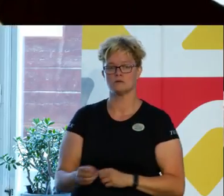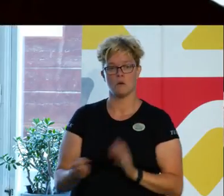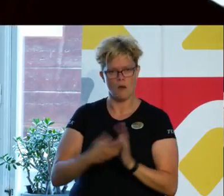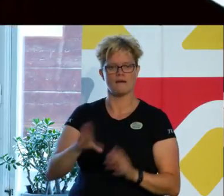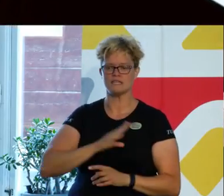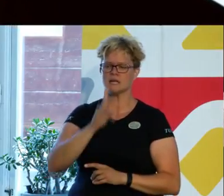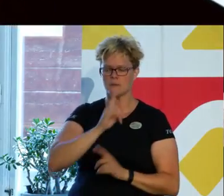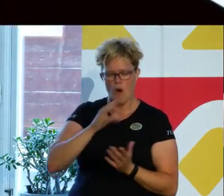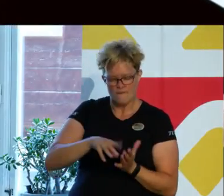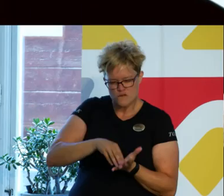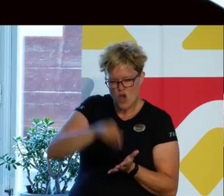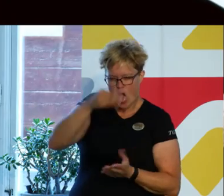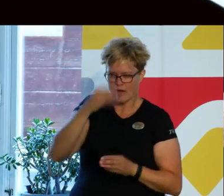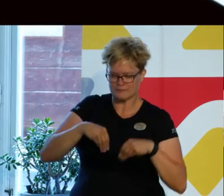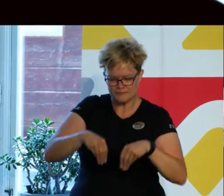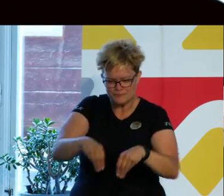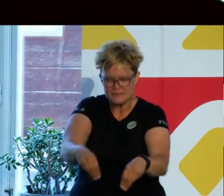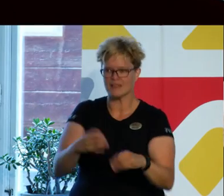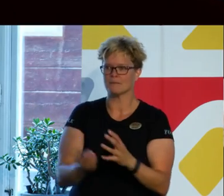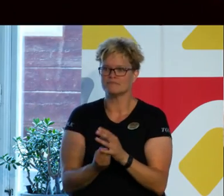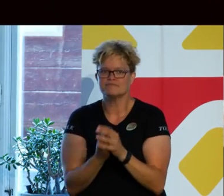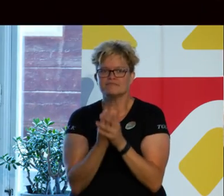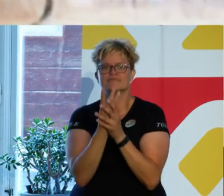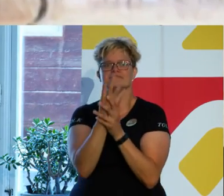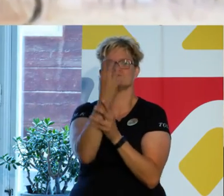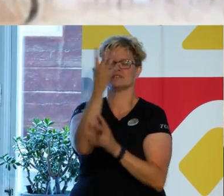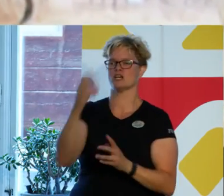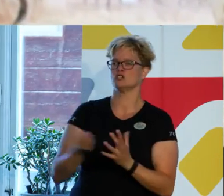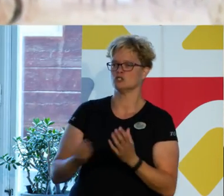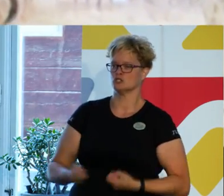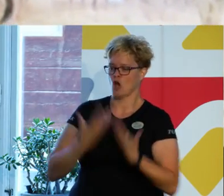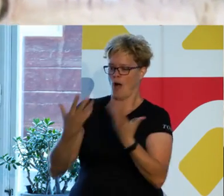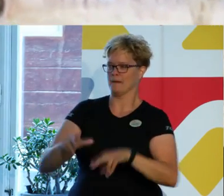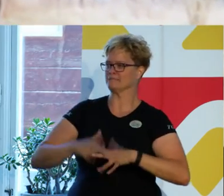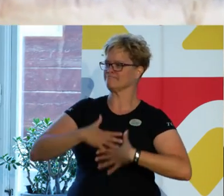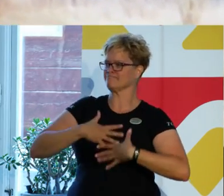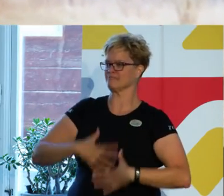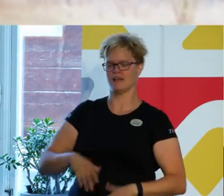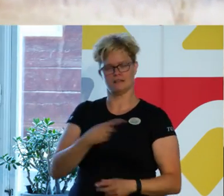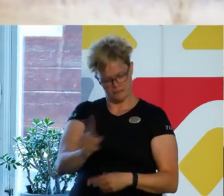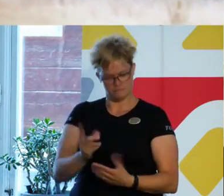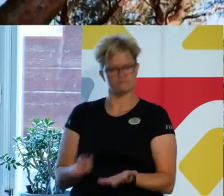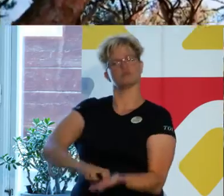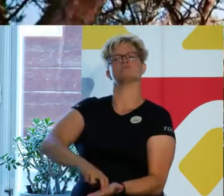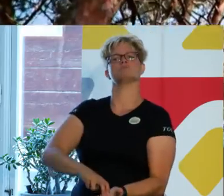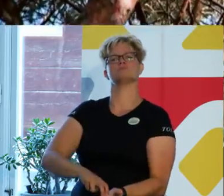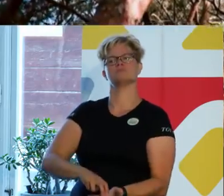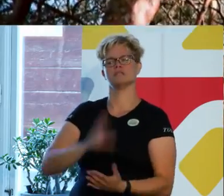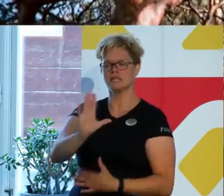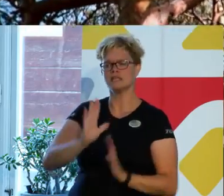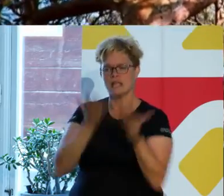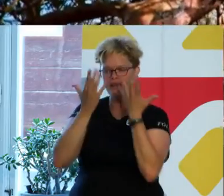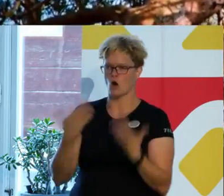finns små frön på planteringen som blomstrar och skapar känslor. Så stå på dig mina vänner. Ditt liv